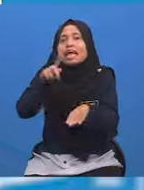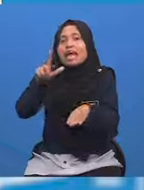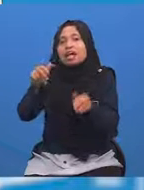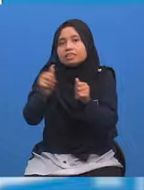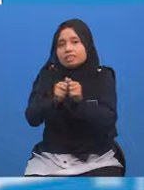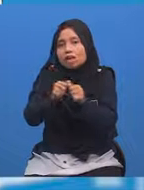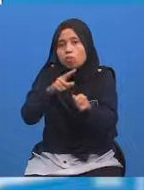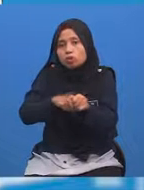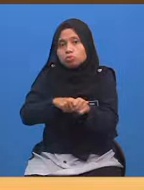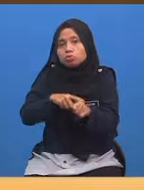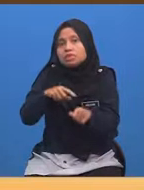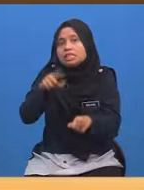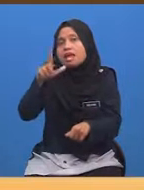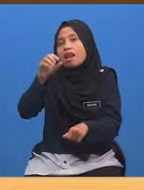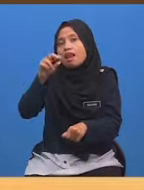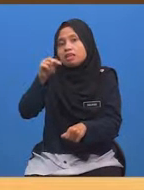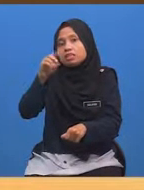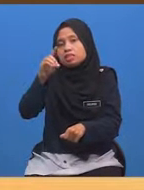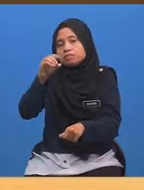di London Jom kita selesaikan